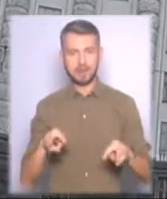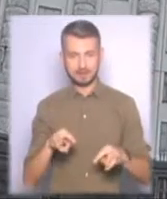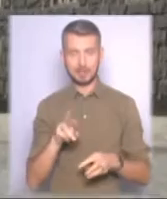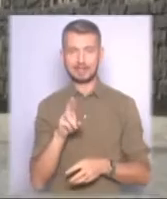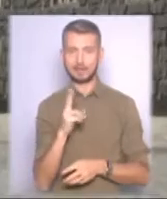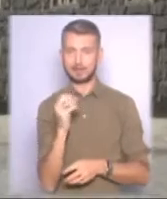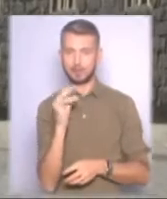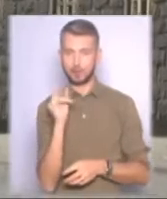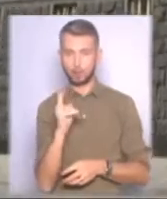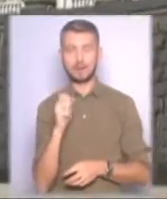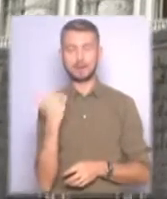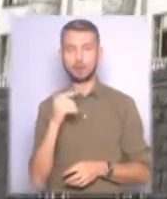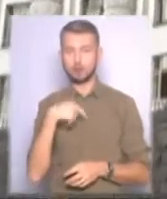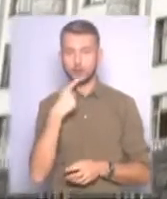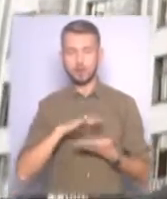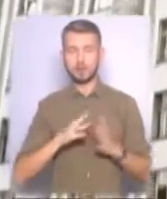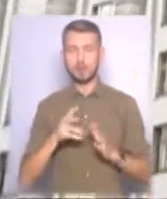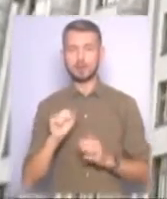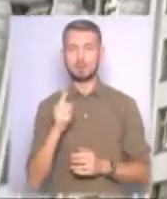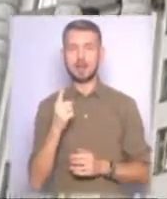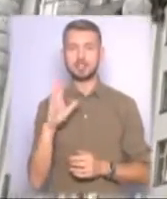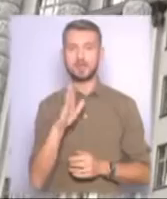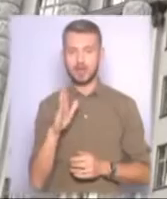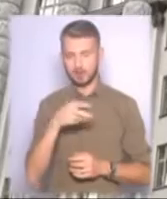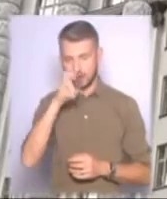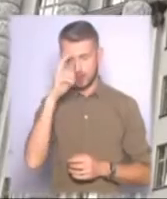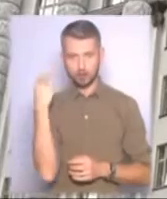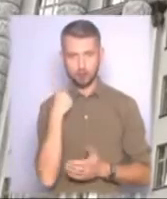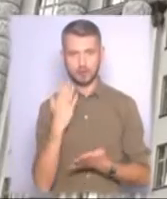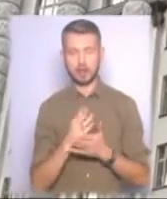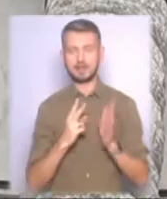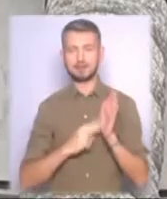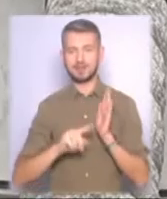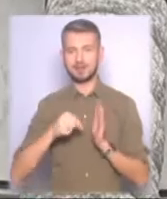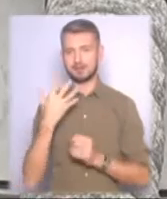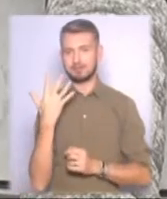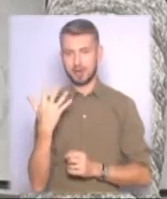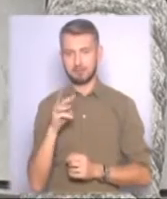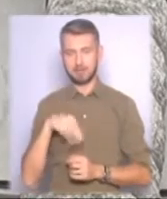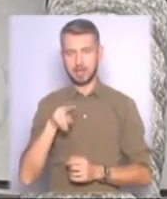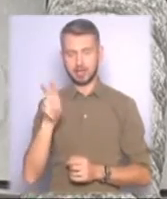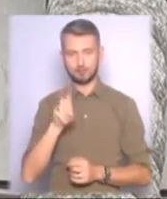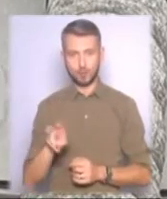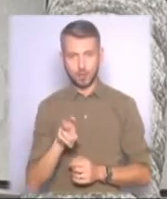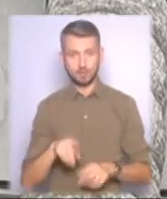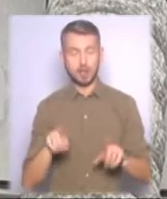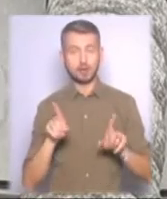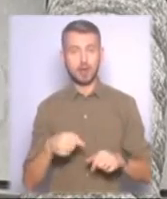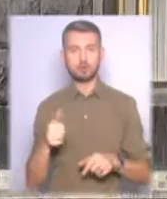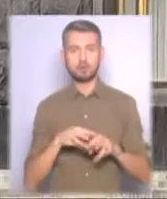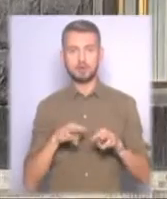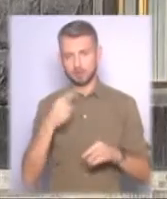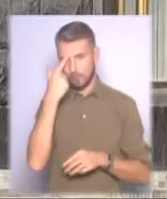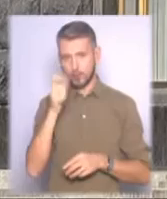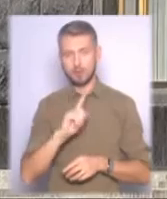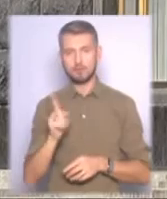За його словами, станом на 1 вересня держборг складає 70,5 мільярдів доларів. Також прем'єр повідомив,